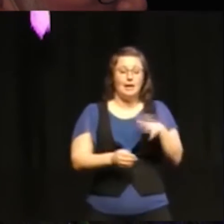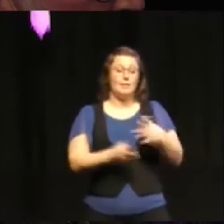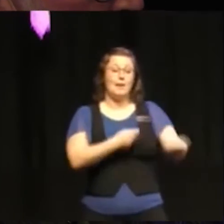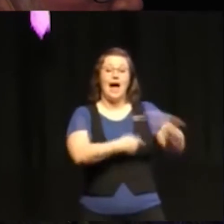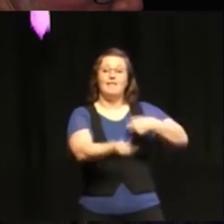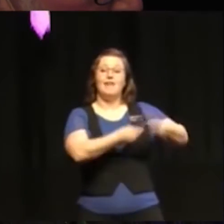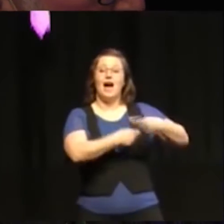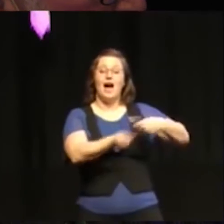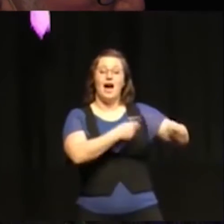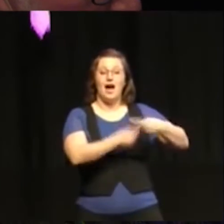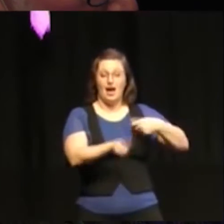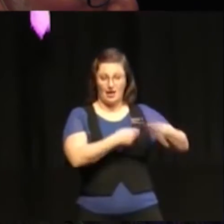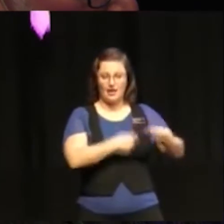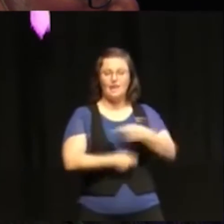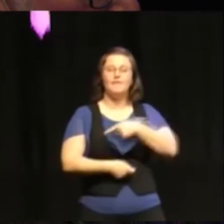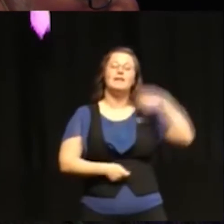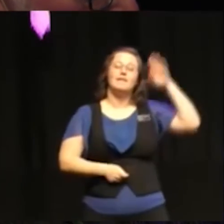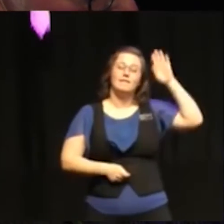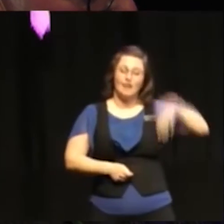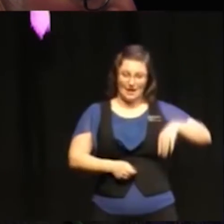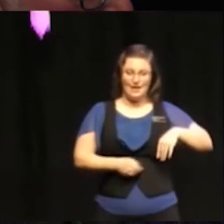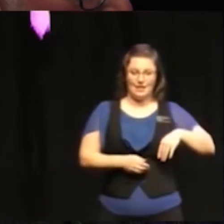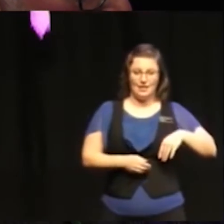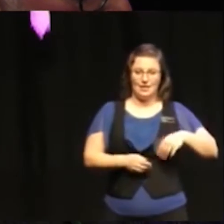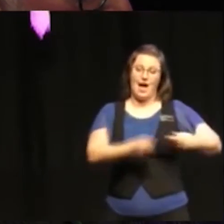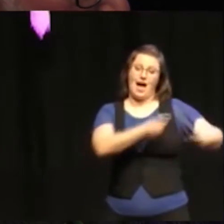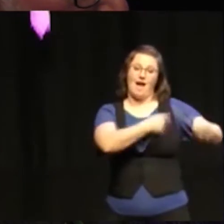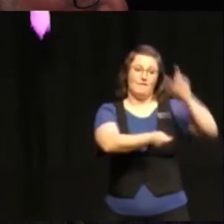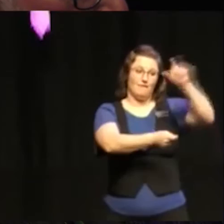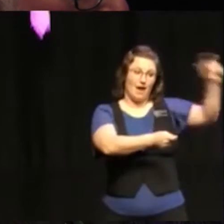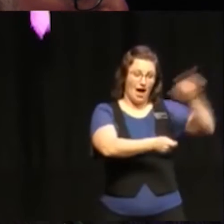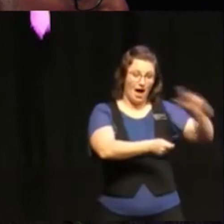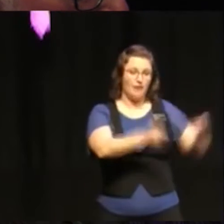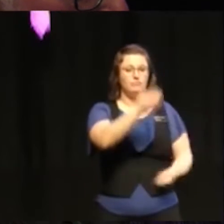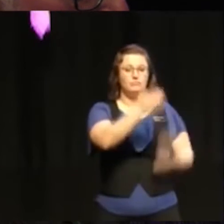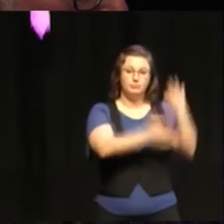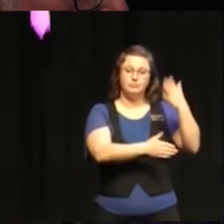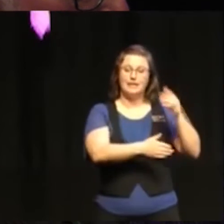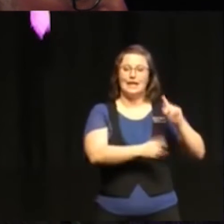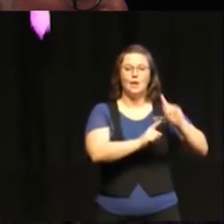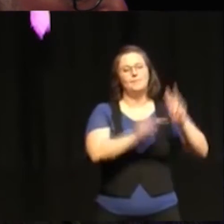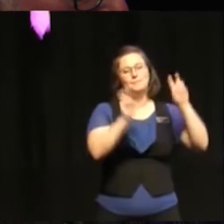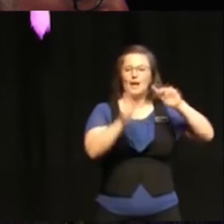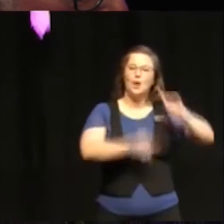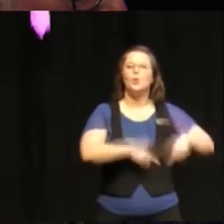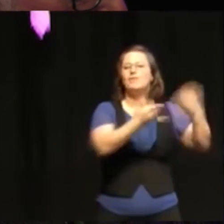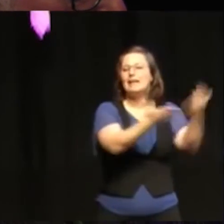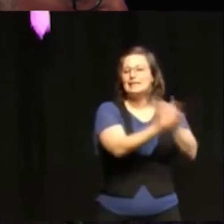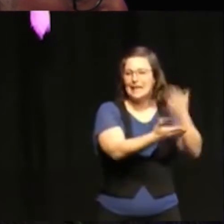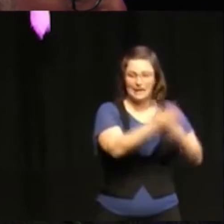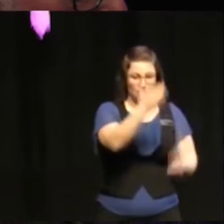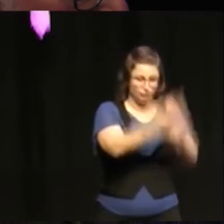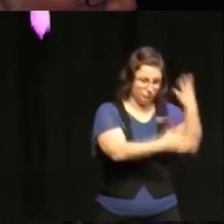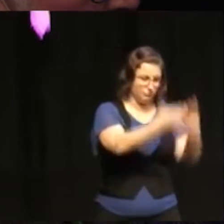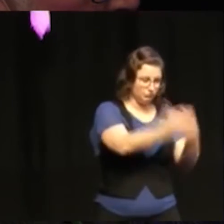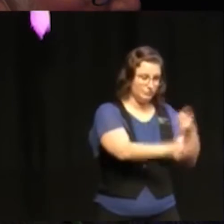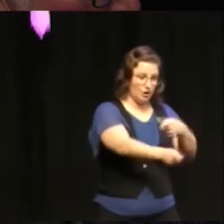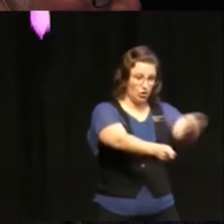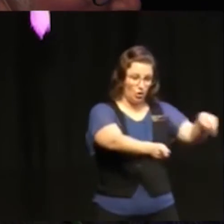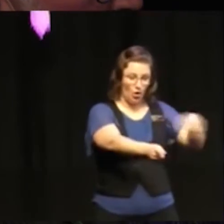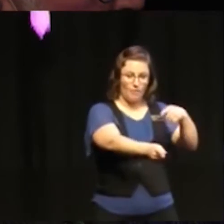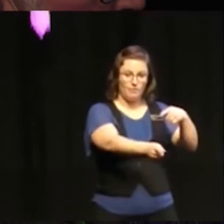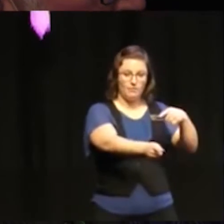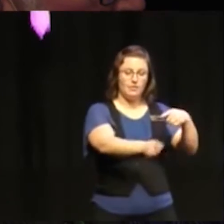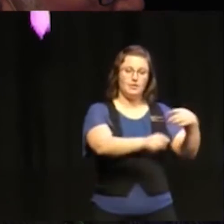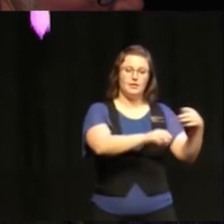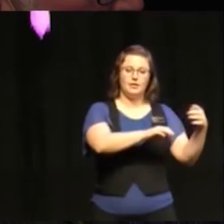I mean we know that businesses originating in so-called developed countries have repercussions on